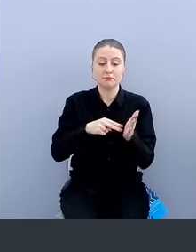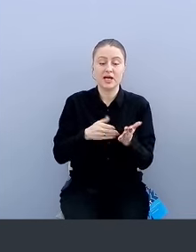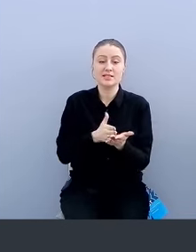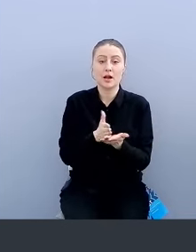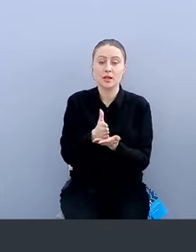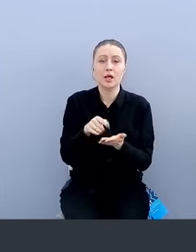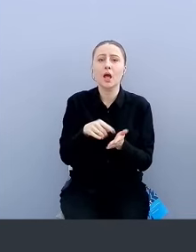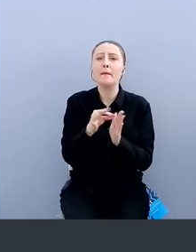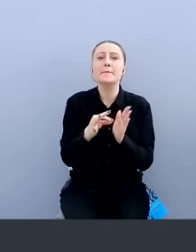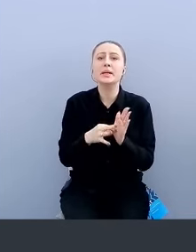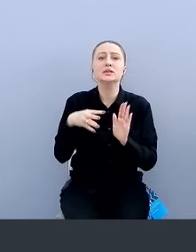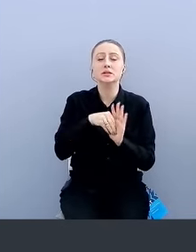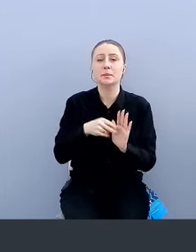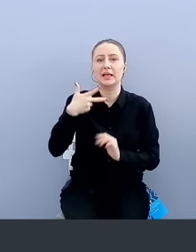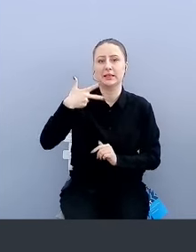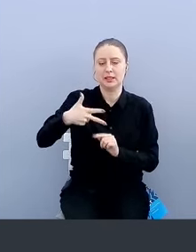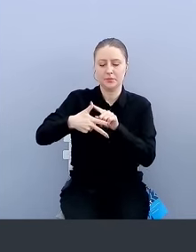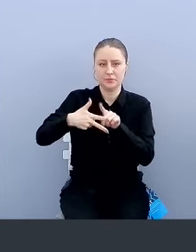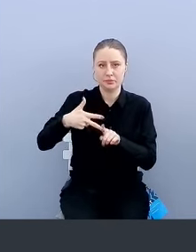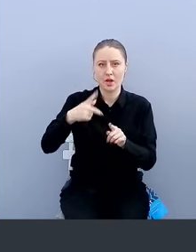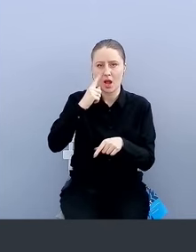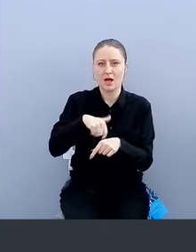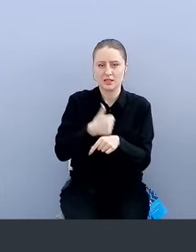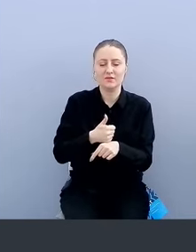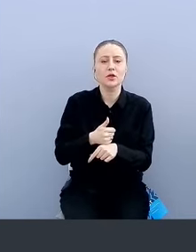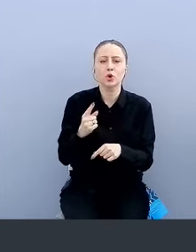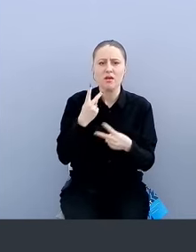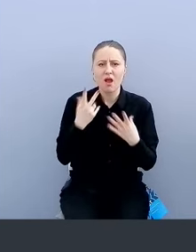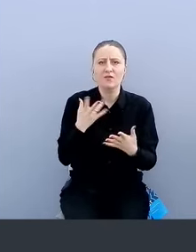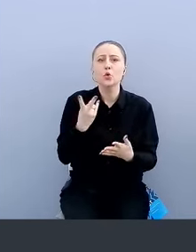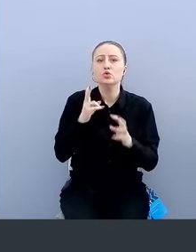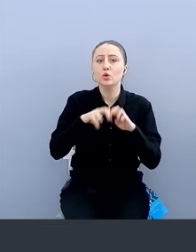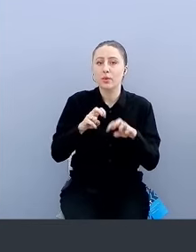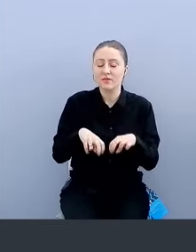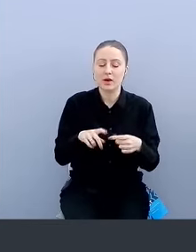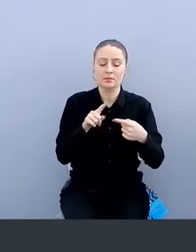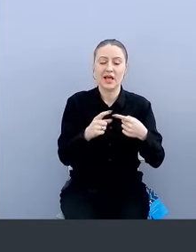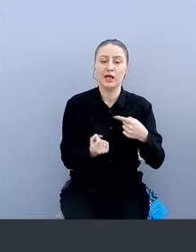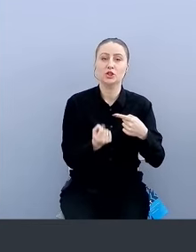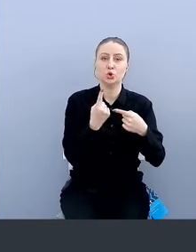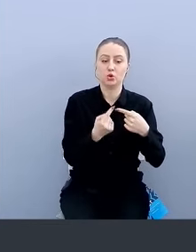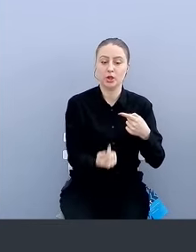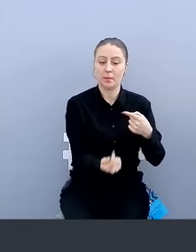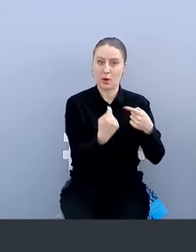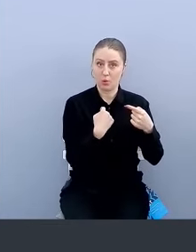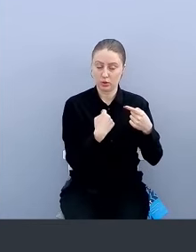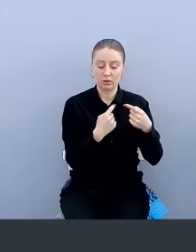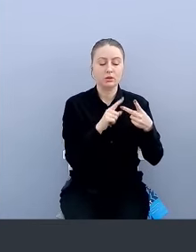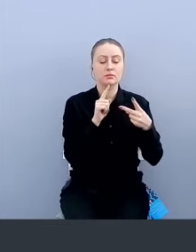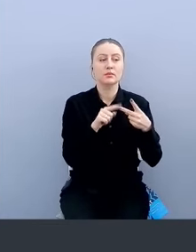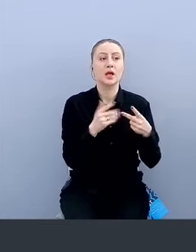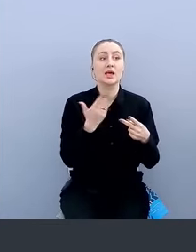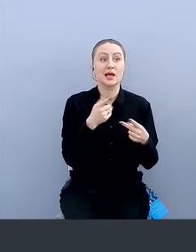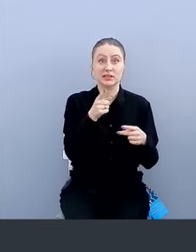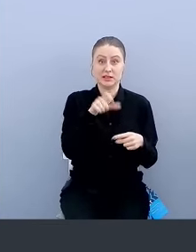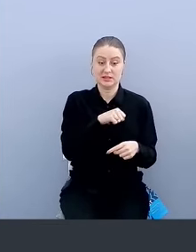принципы три основных. То, что нужно явно проверять и источник, который к тебе приходит. И если